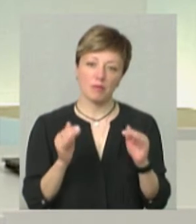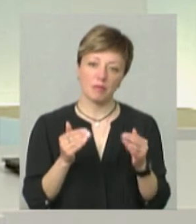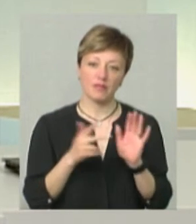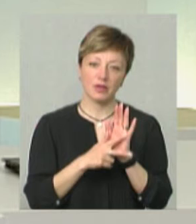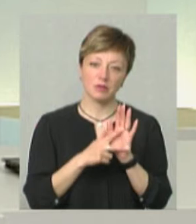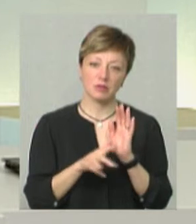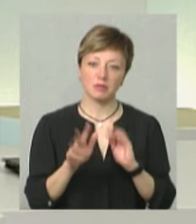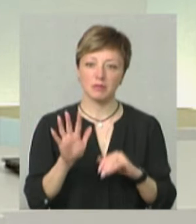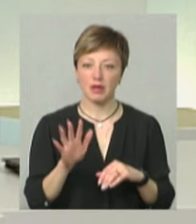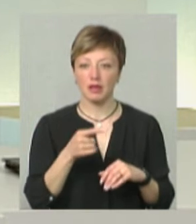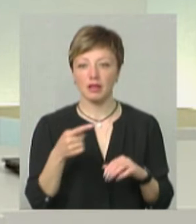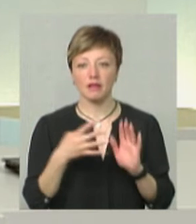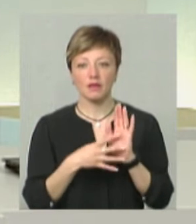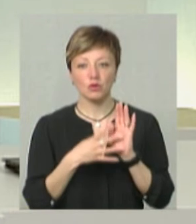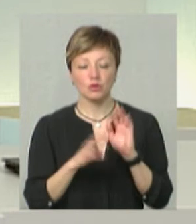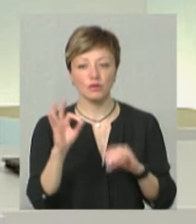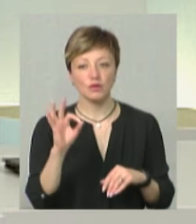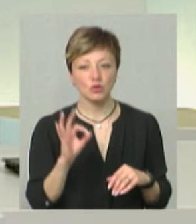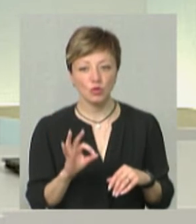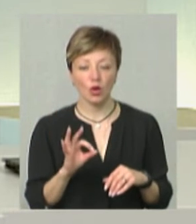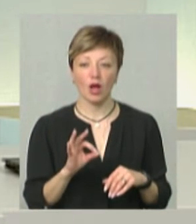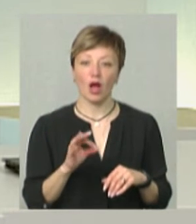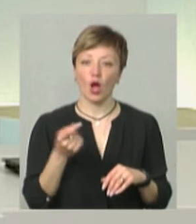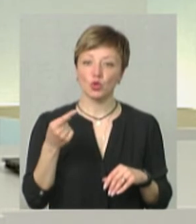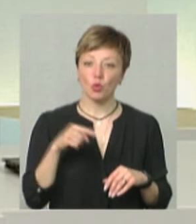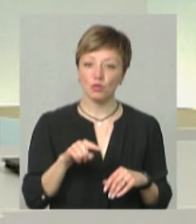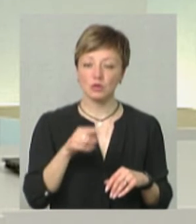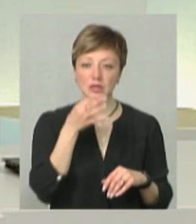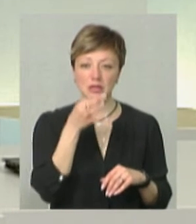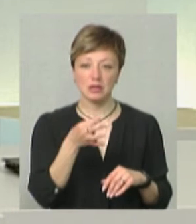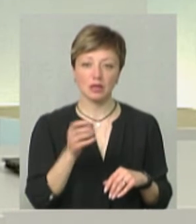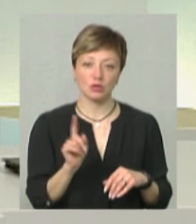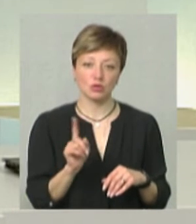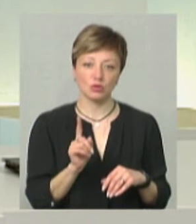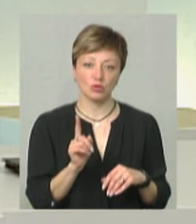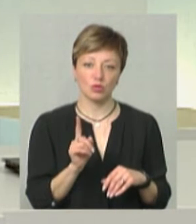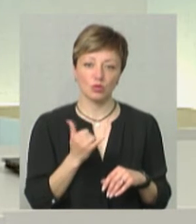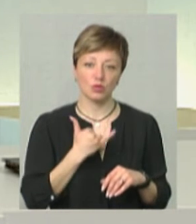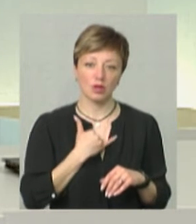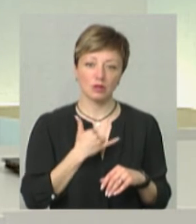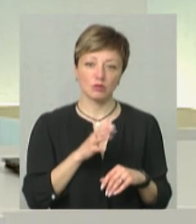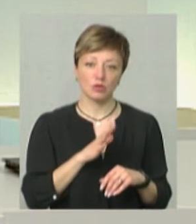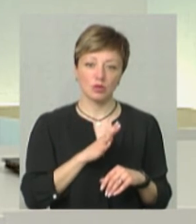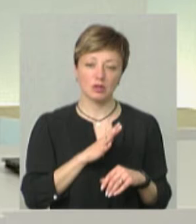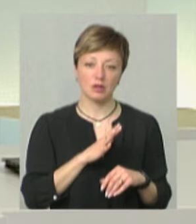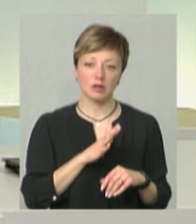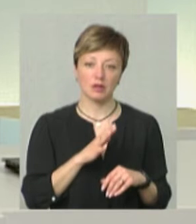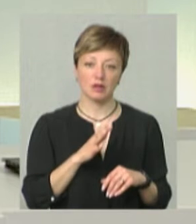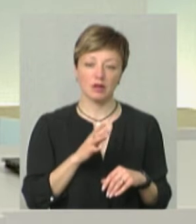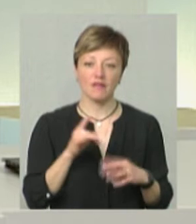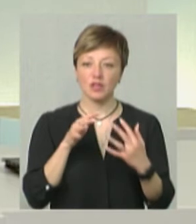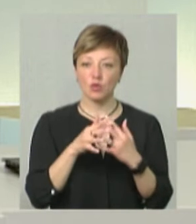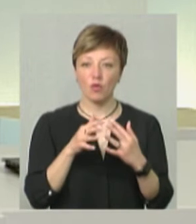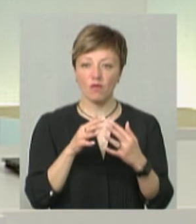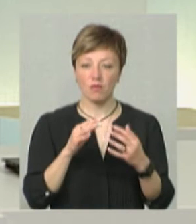85-90%. Тому сказати, що військові дії